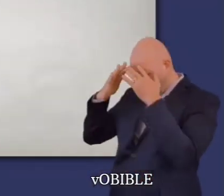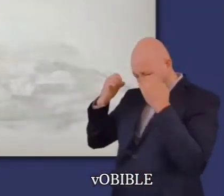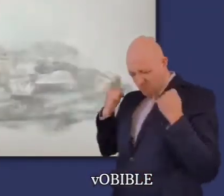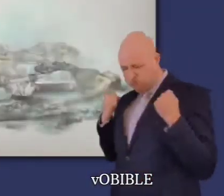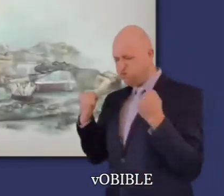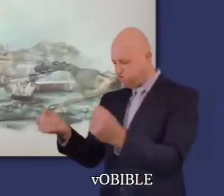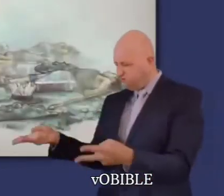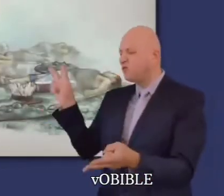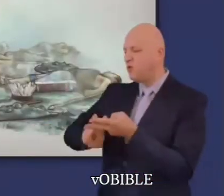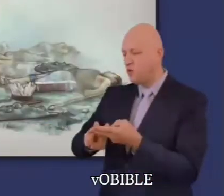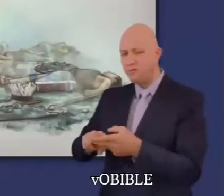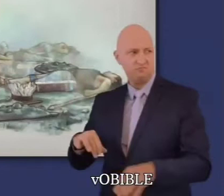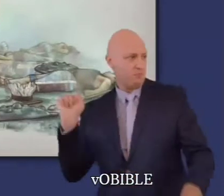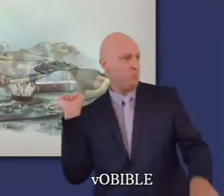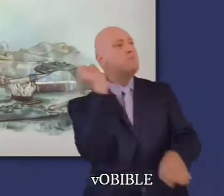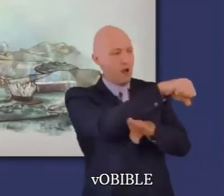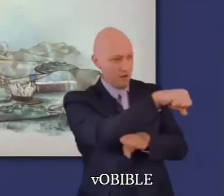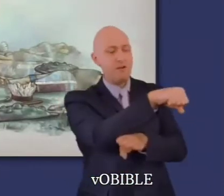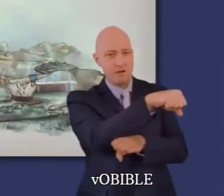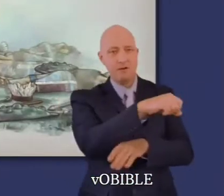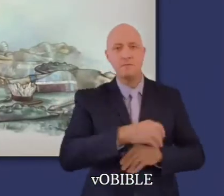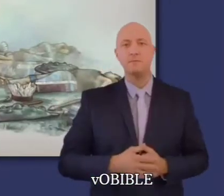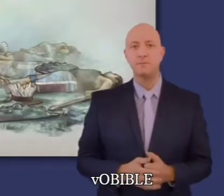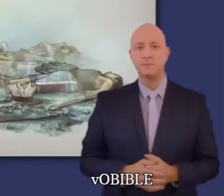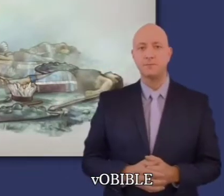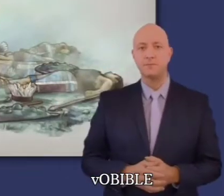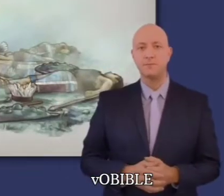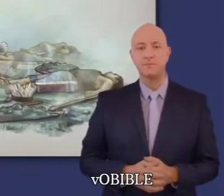Samson agit pour sauver Israël des mains des Philistins.